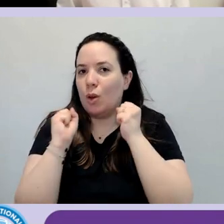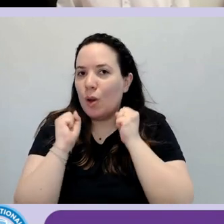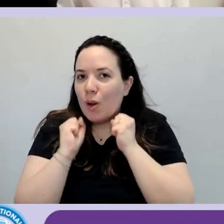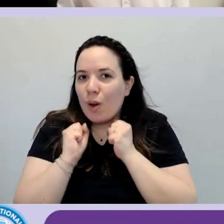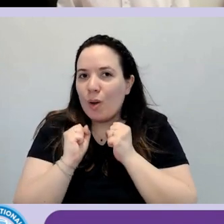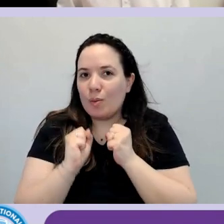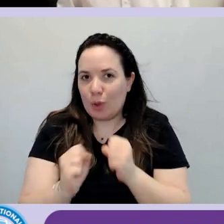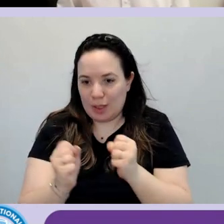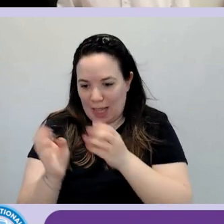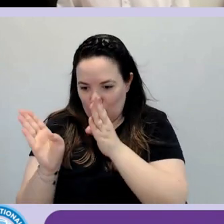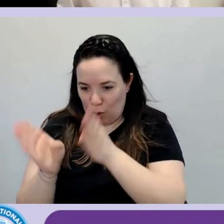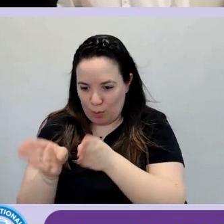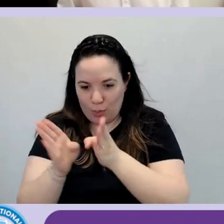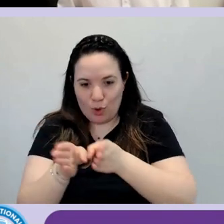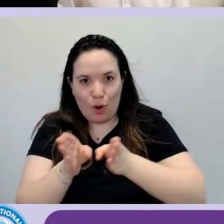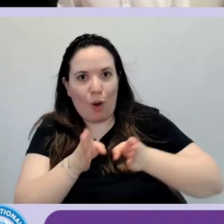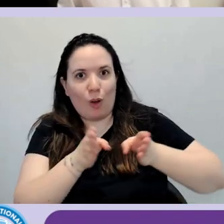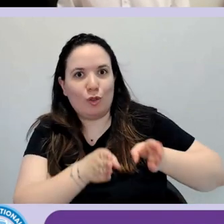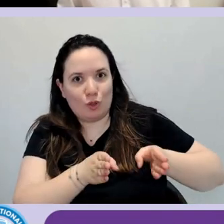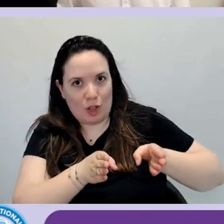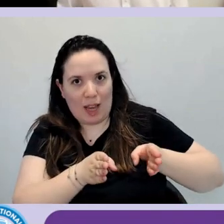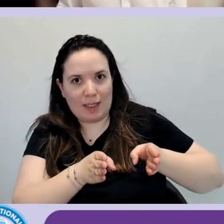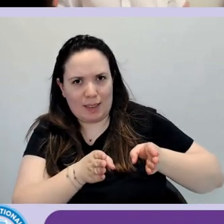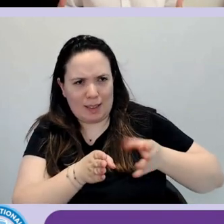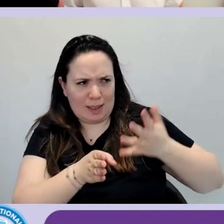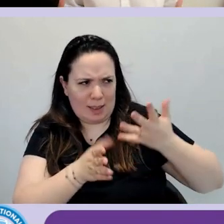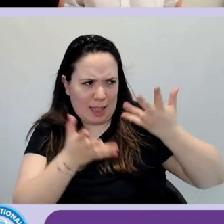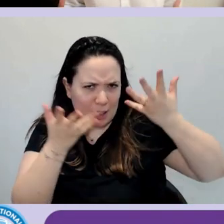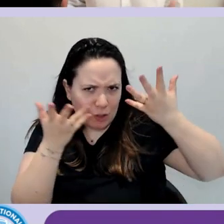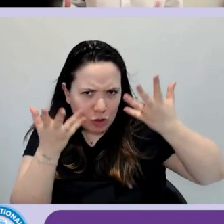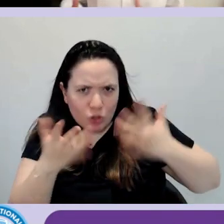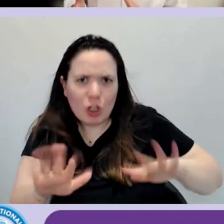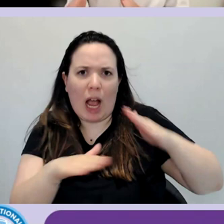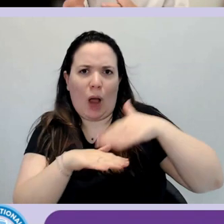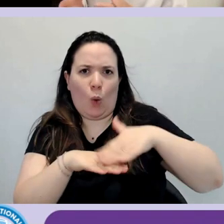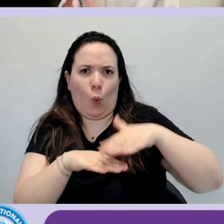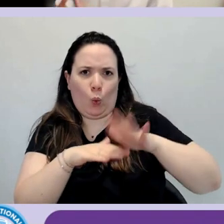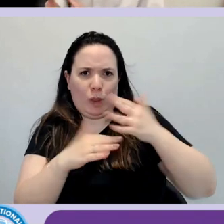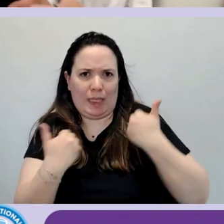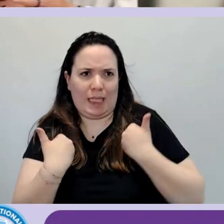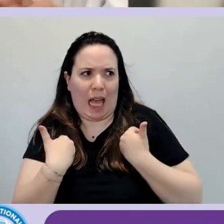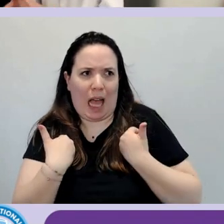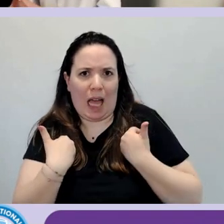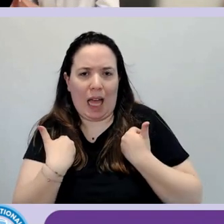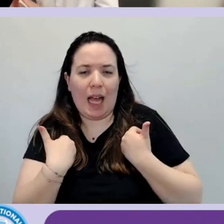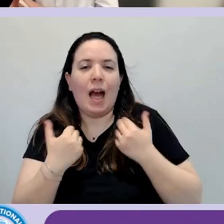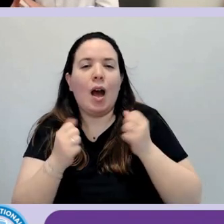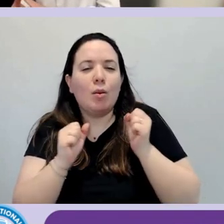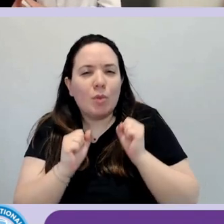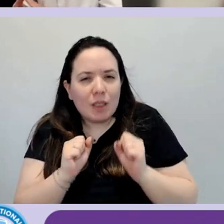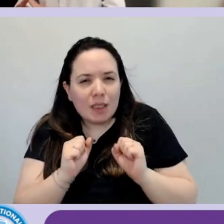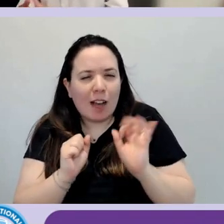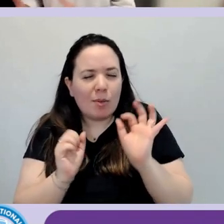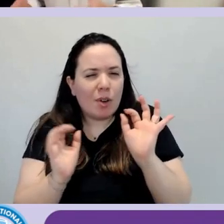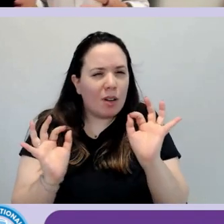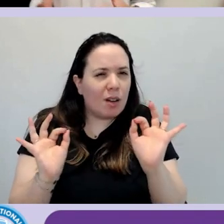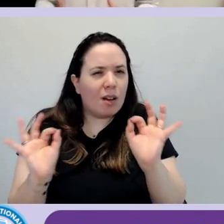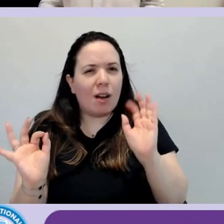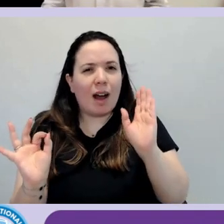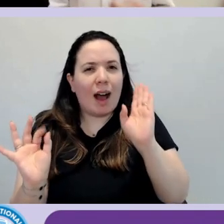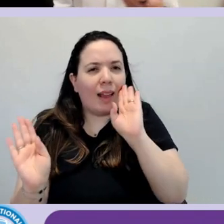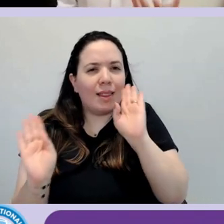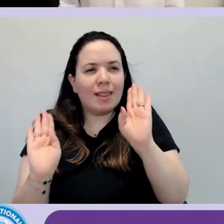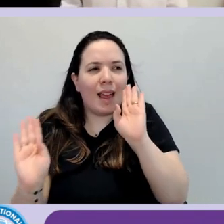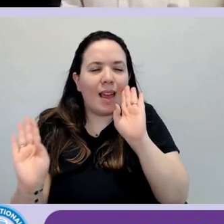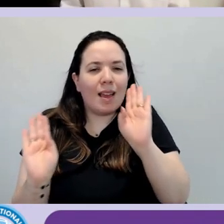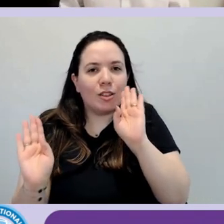di processi in cui già siamo delle piccole attenzioni per iniziare